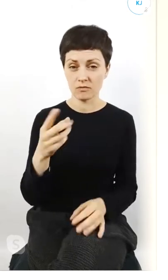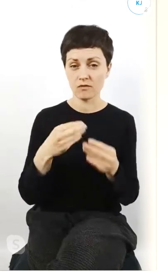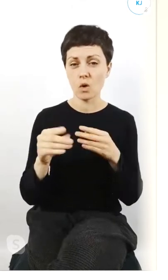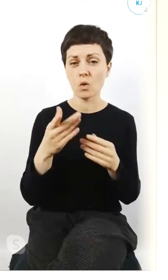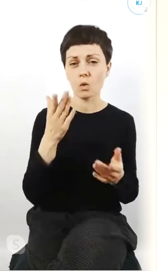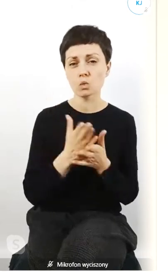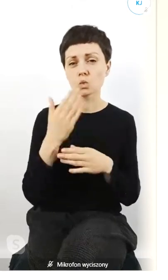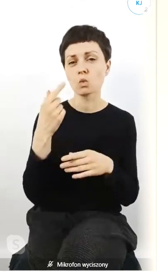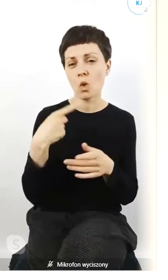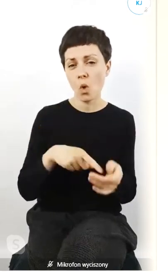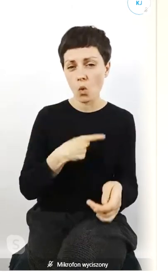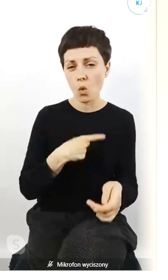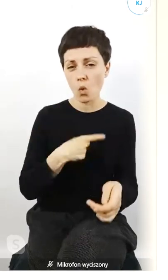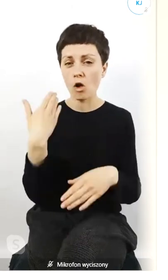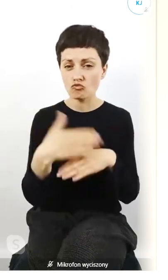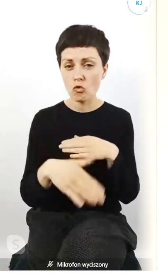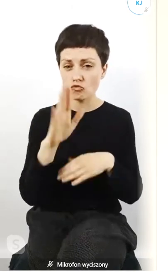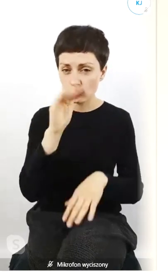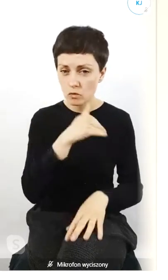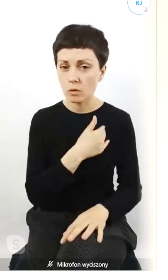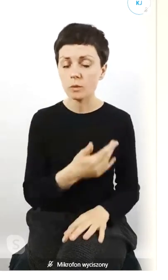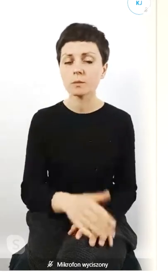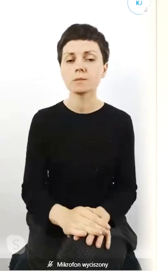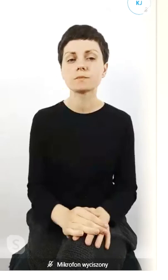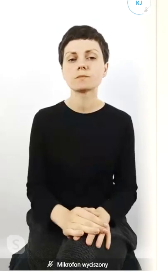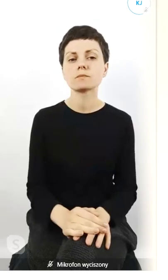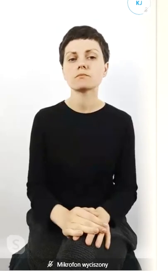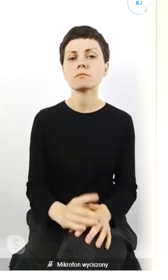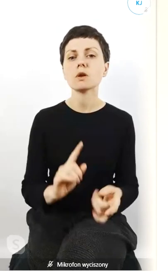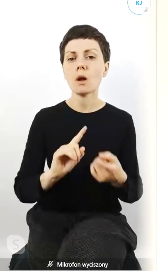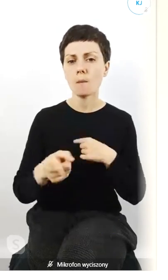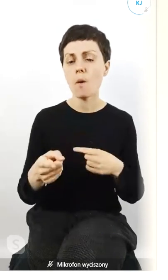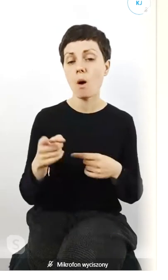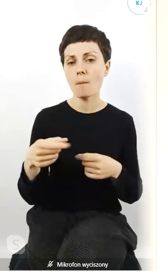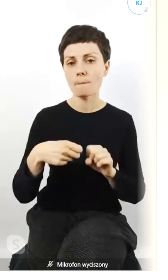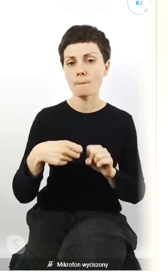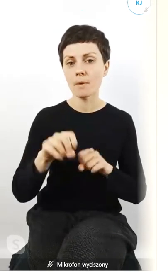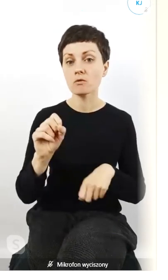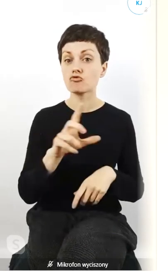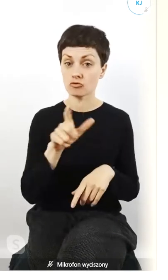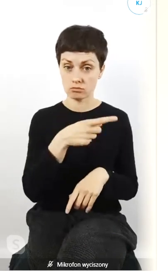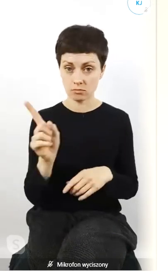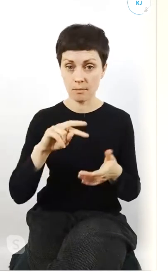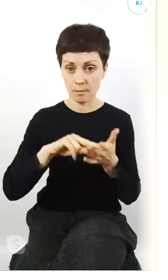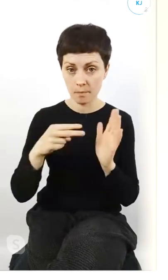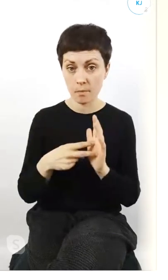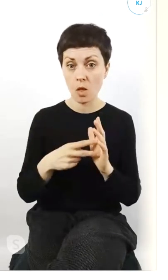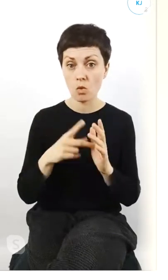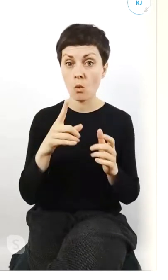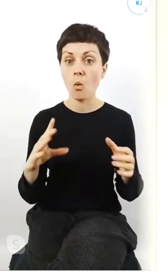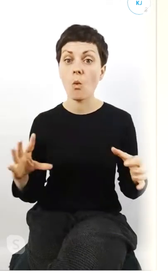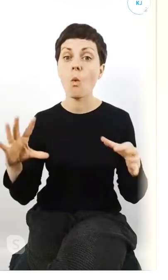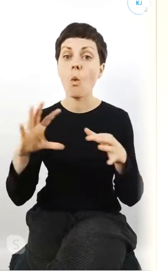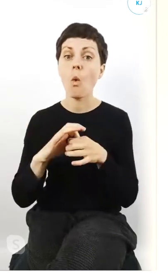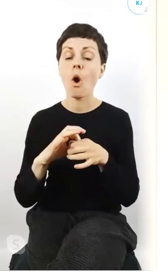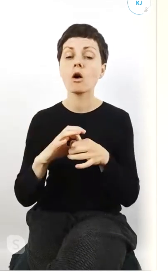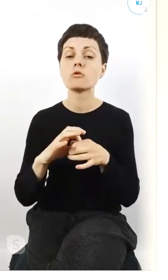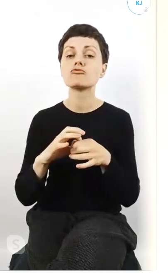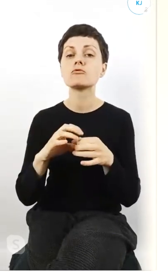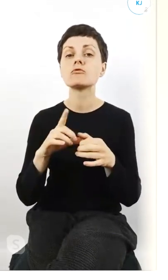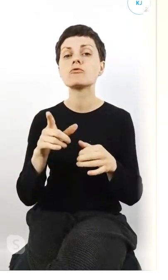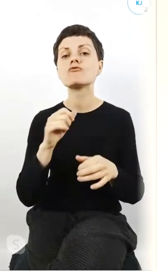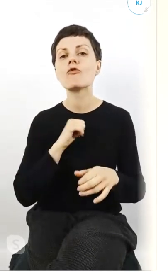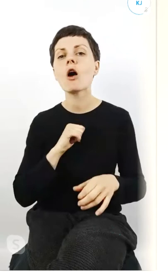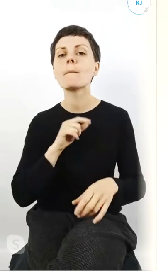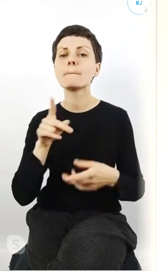skończy szkołę po maturze, czy planujecie łączyć swoją przyszłość z Lublinem, czy